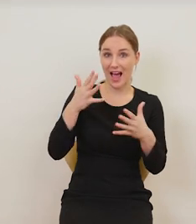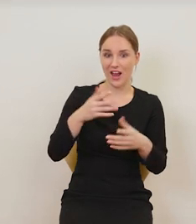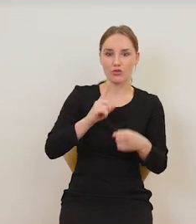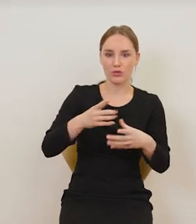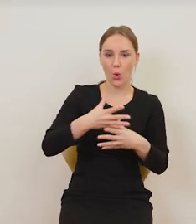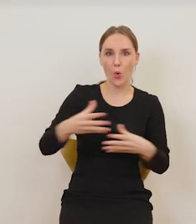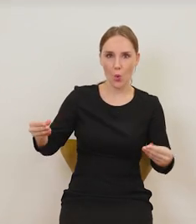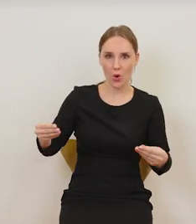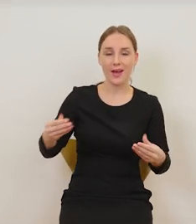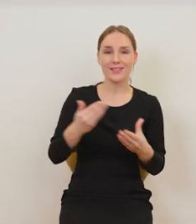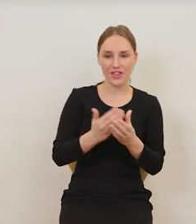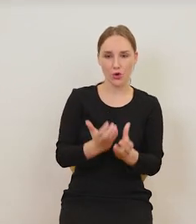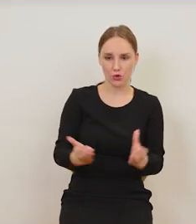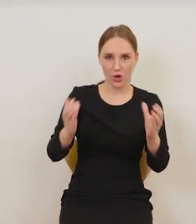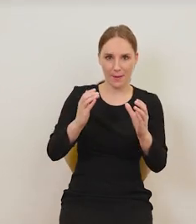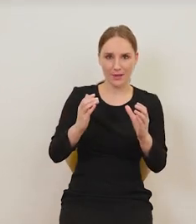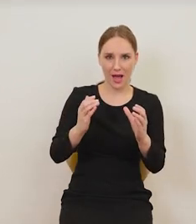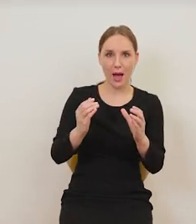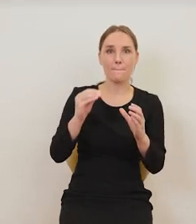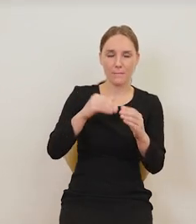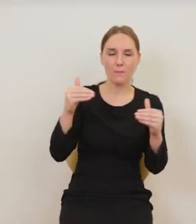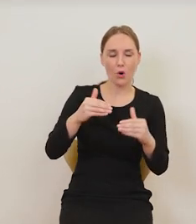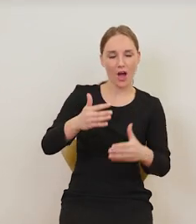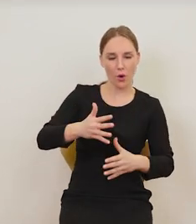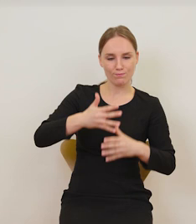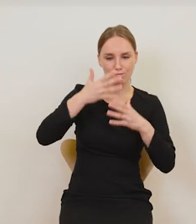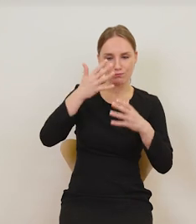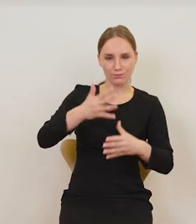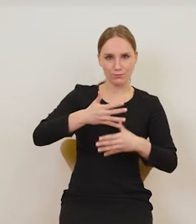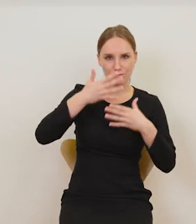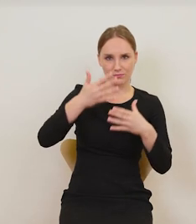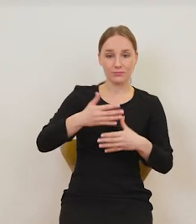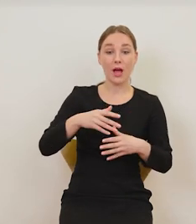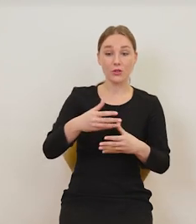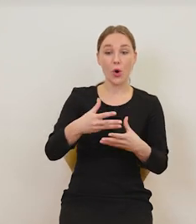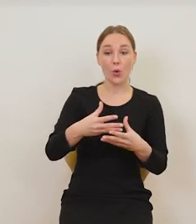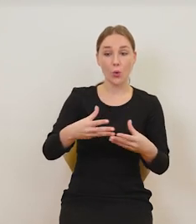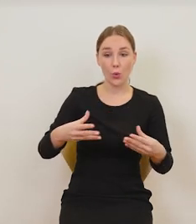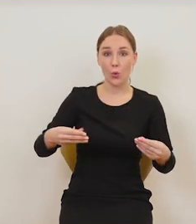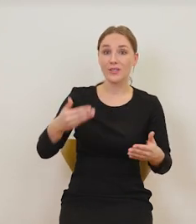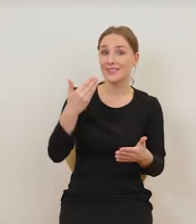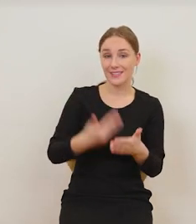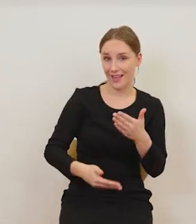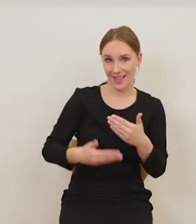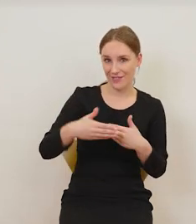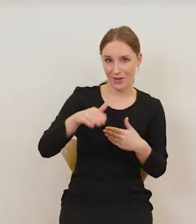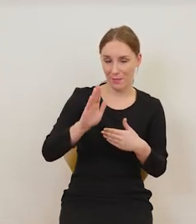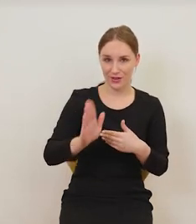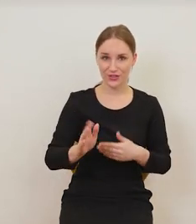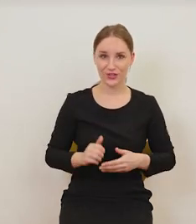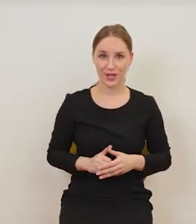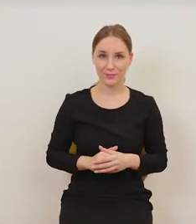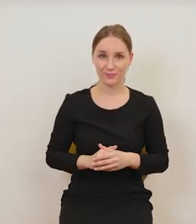umieszcza się go w torebce i wtedy można wdychać bez, nazwijmy to, straty cennego